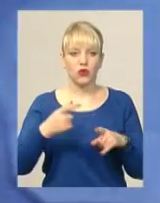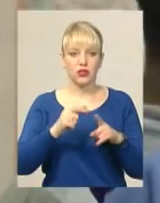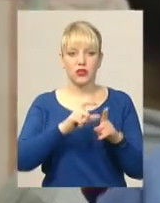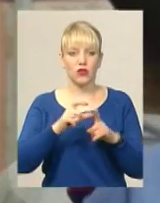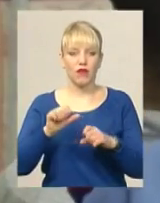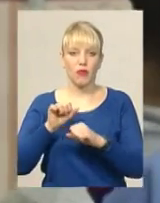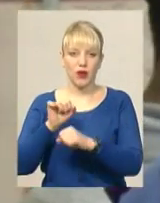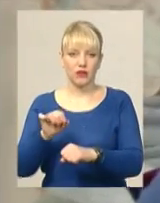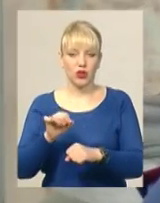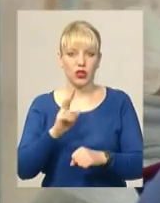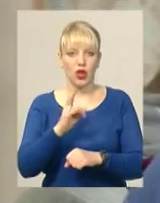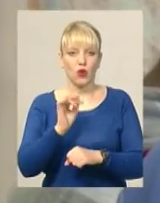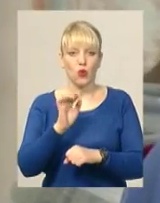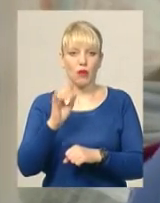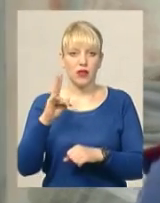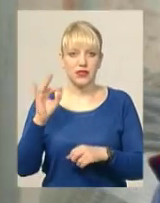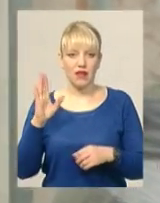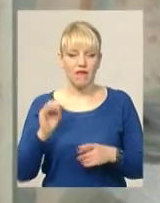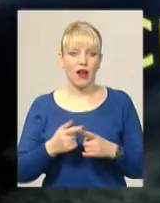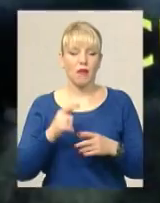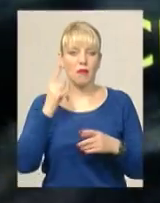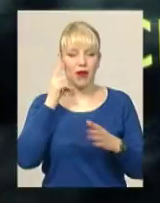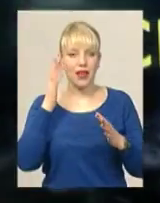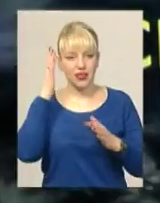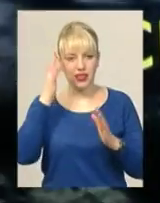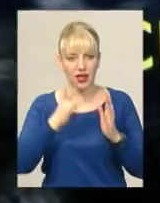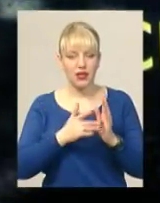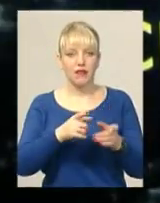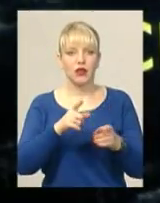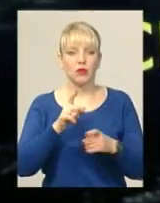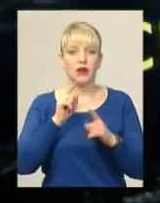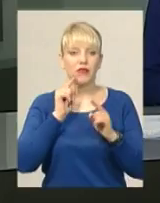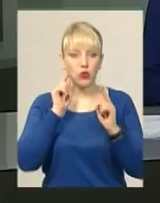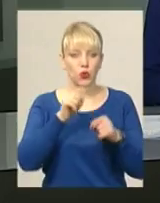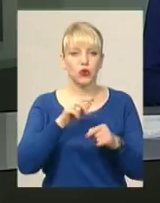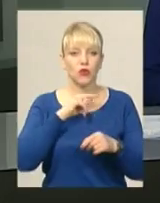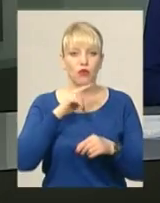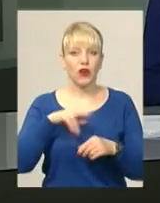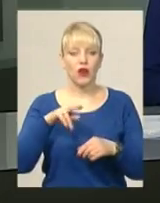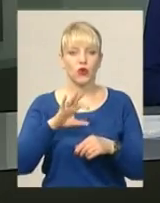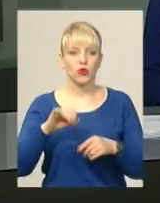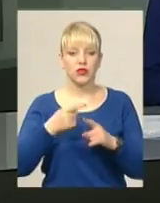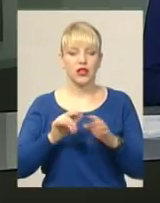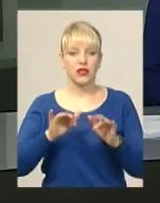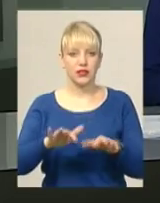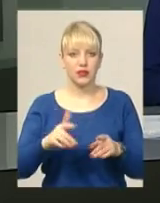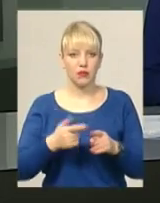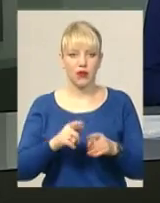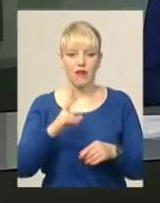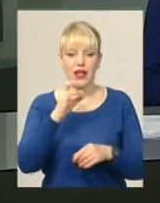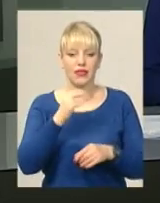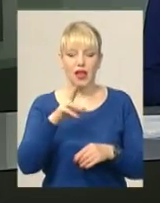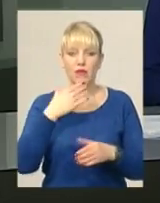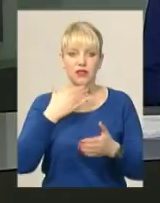Віктора Колбанцева, мета стрічки – привернути увагу громадськості до справи. Нагадаю, Євген Неймак свою провину не визнав та стверджував,